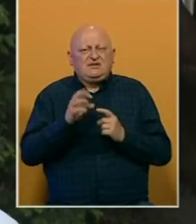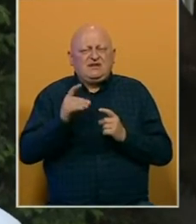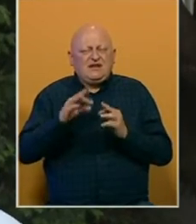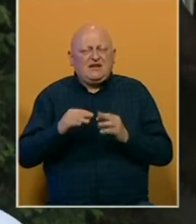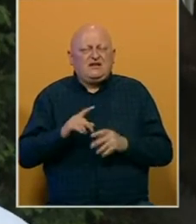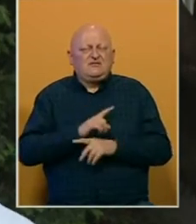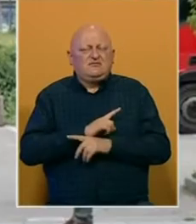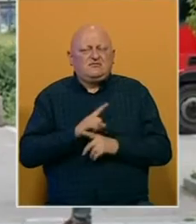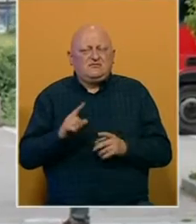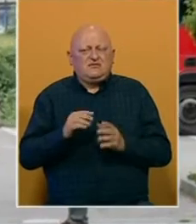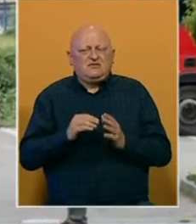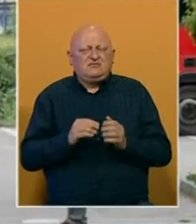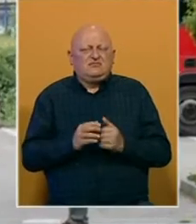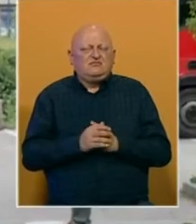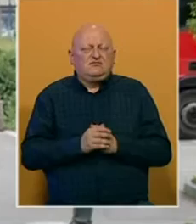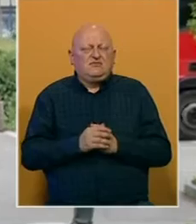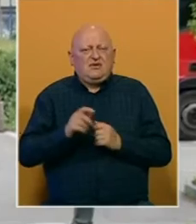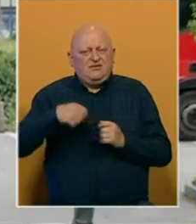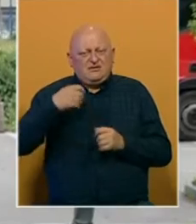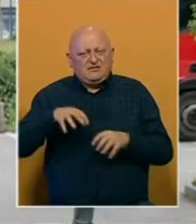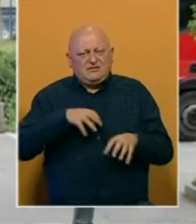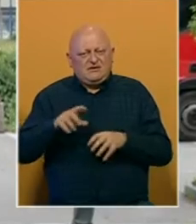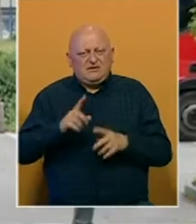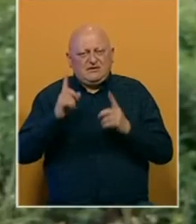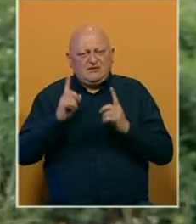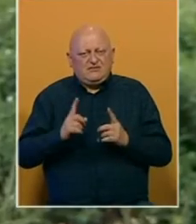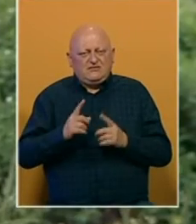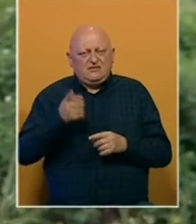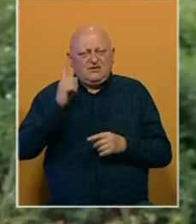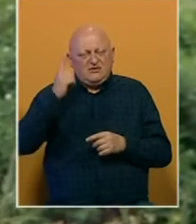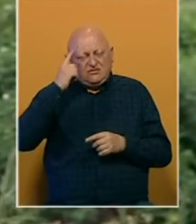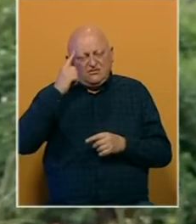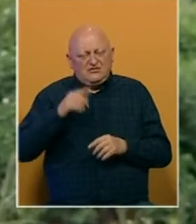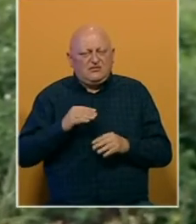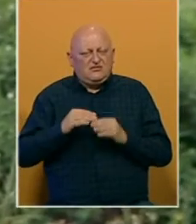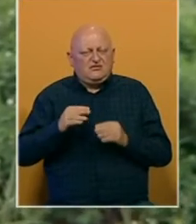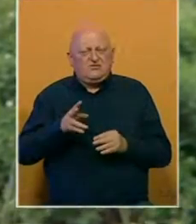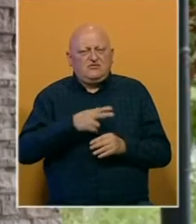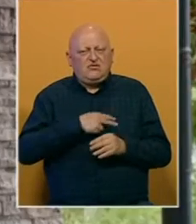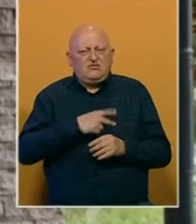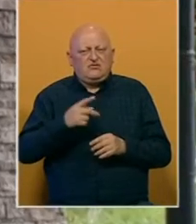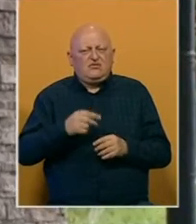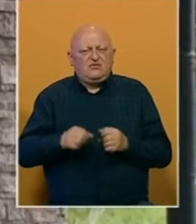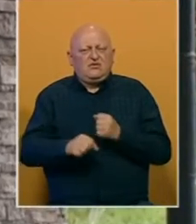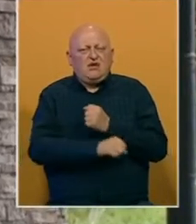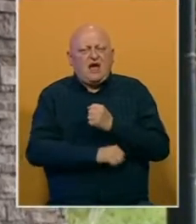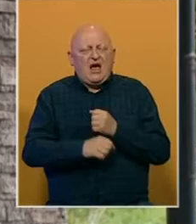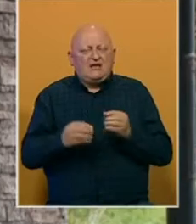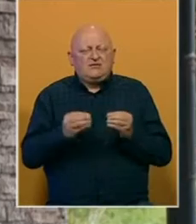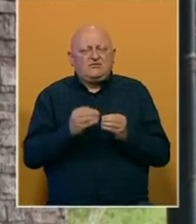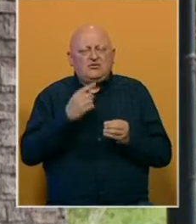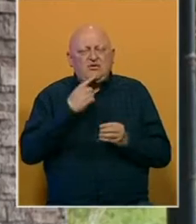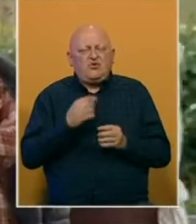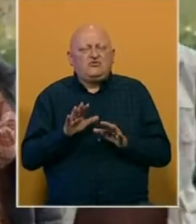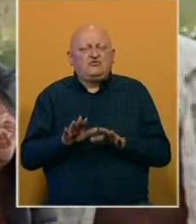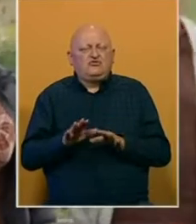raznoraznih sada žanrova. Filmski radnici zbog nepostojanja kritičkog mišljenja jednako odgovornim smatraju akademsku zajednicu koja se su